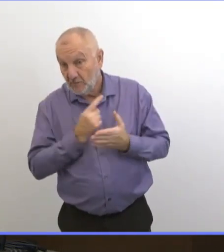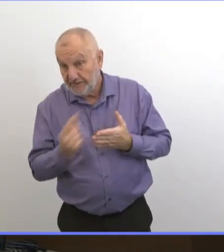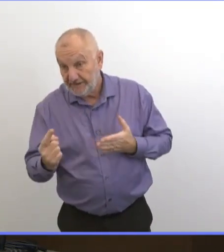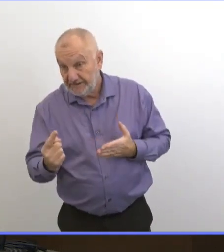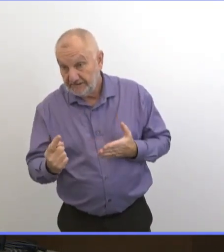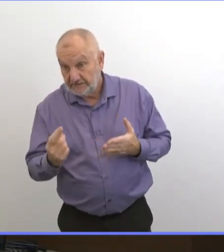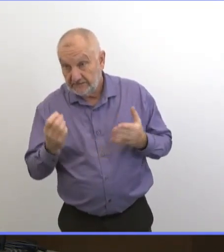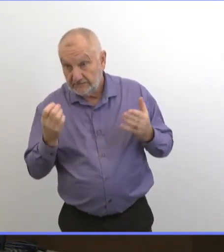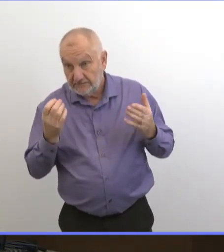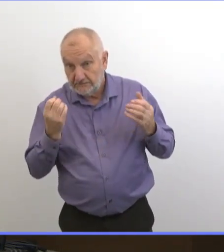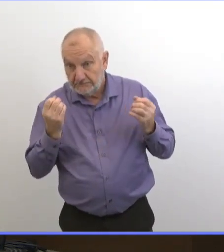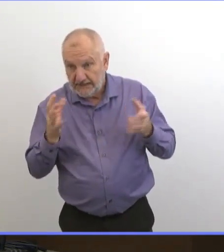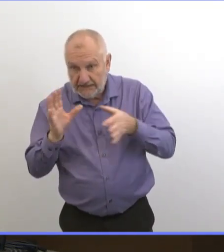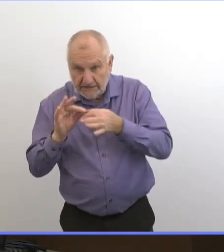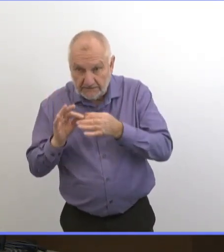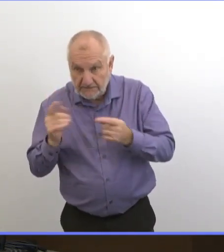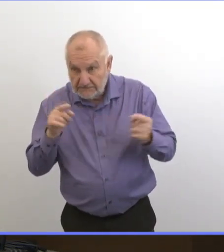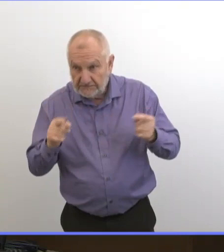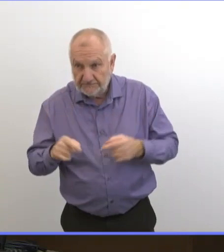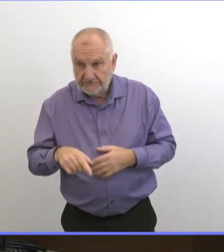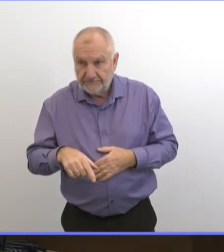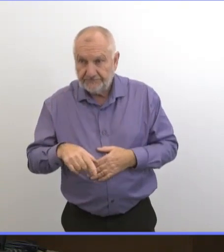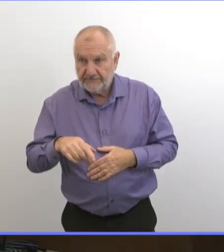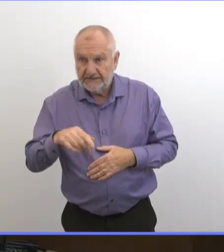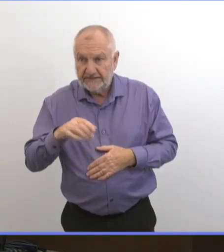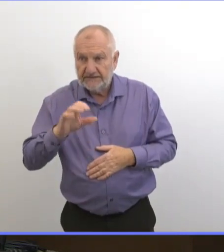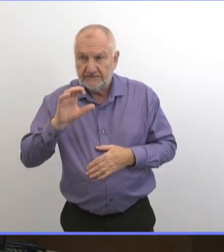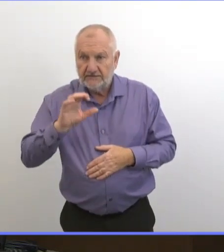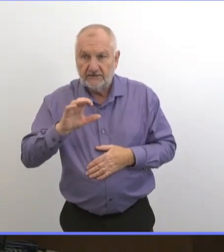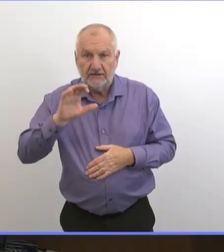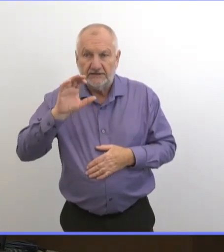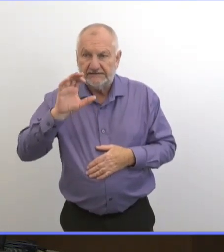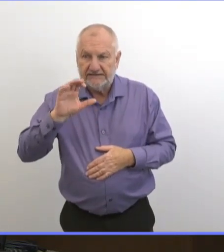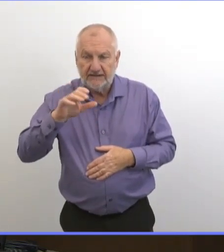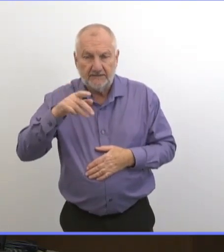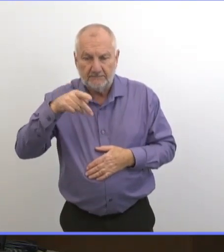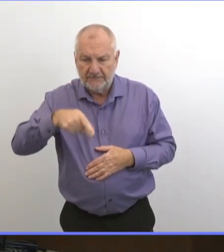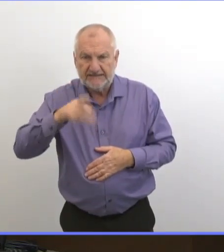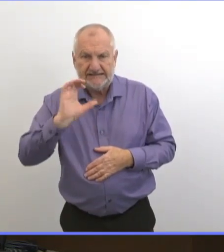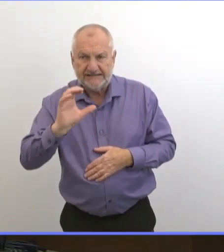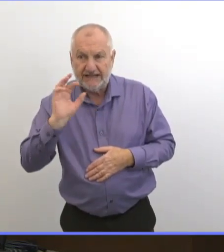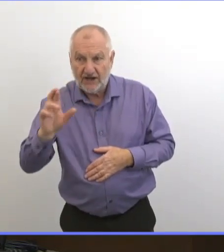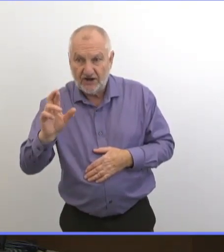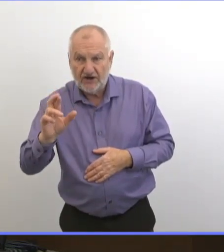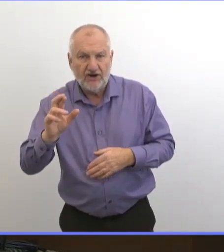Au cours des dernières semaines, on a entendu des questions au niveau des tests PCR.